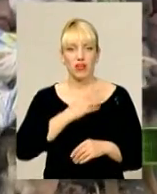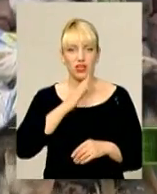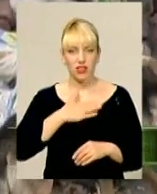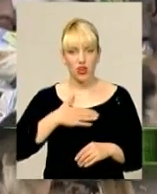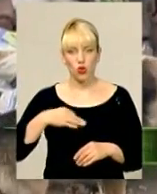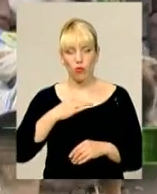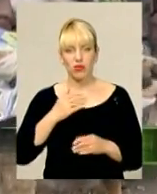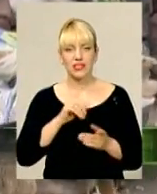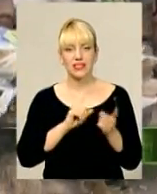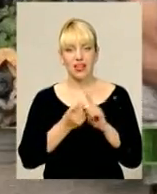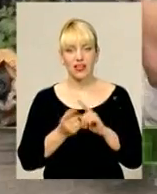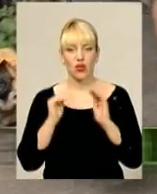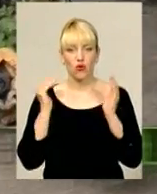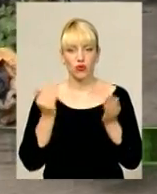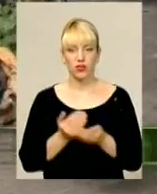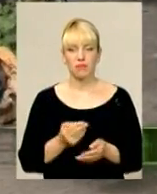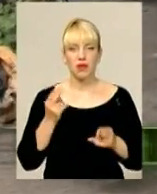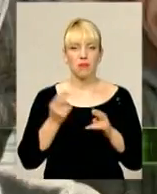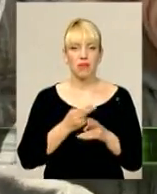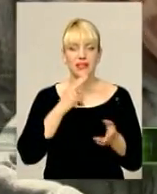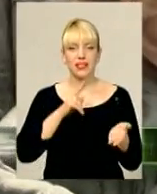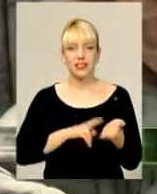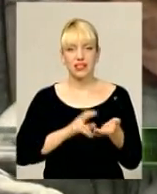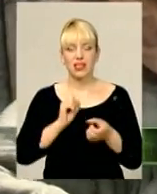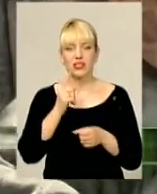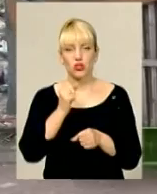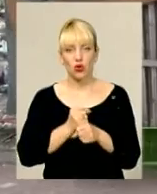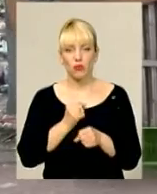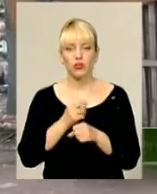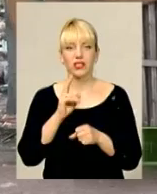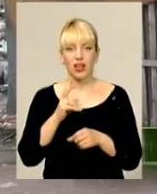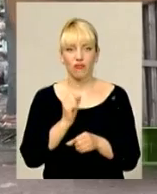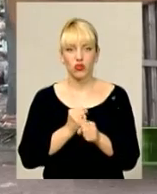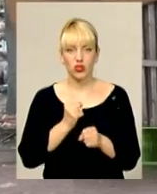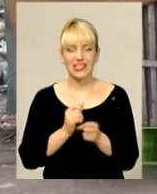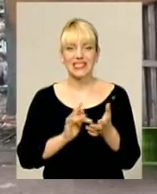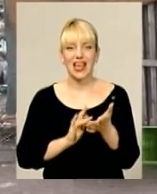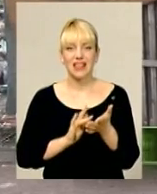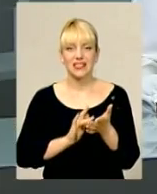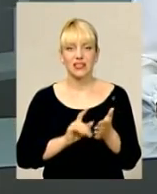Без реєстрації, але з роботою або як в обласному центрі функціонує циганське містечко.